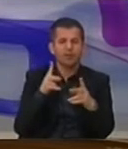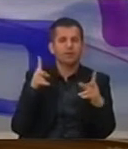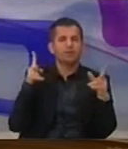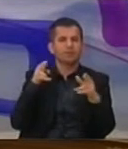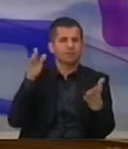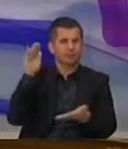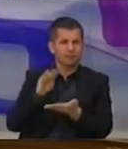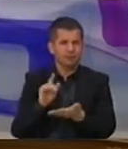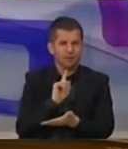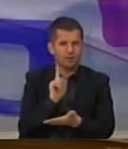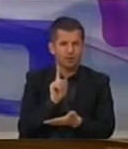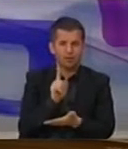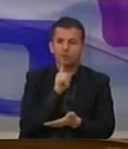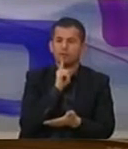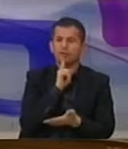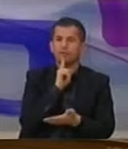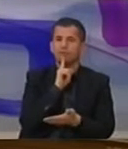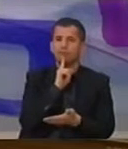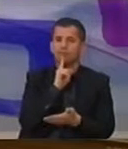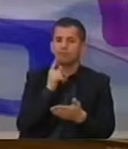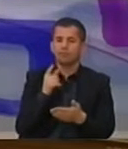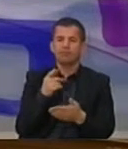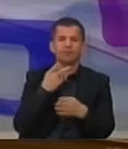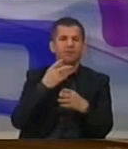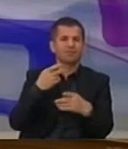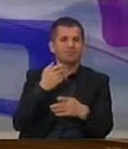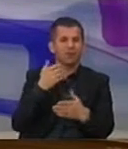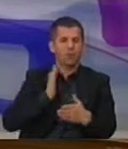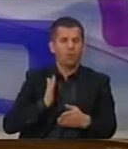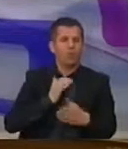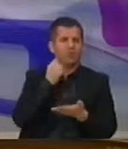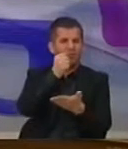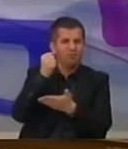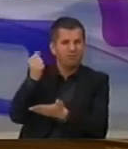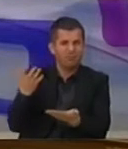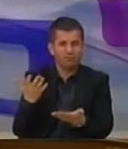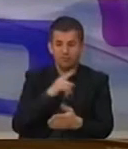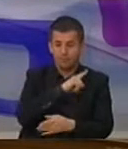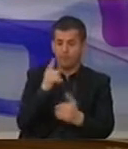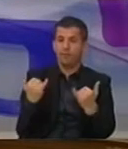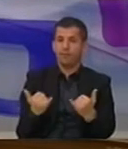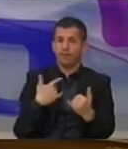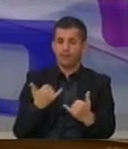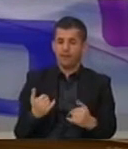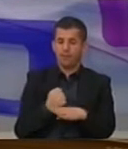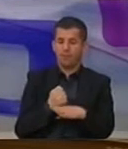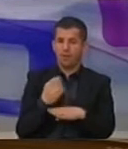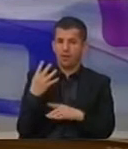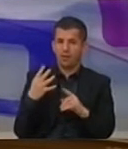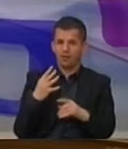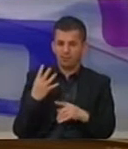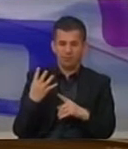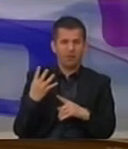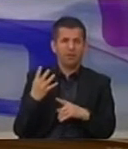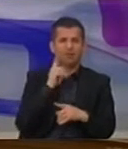bugjetit për titularet jo publikë. Deri me tani, dhe ne jemi në mujnë e katërt, ne kemi dhe